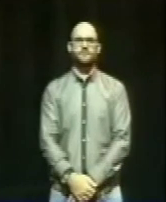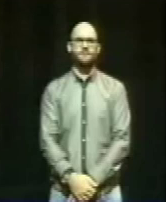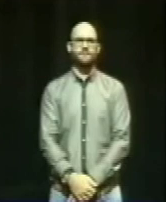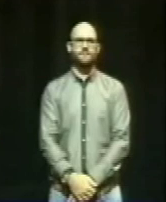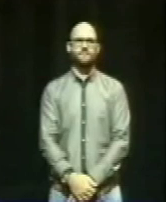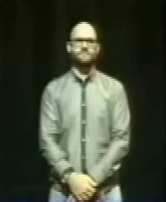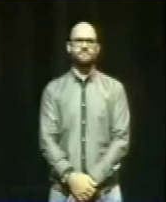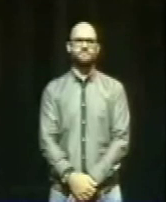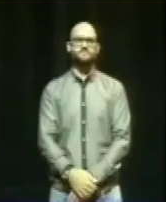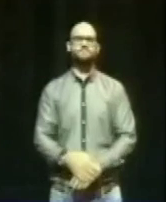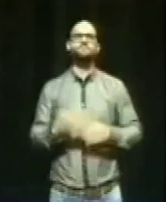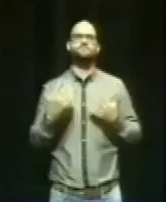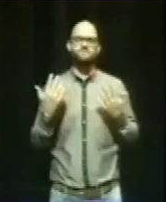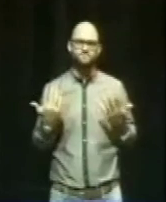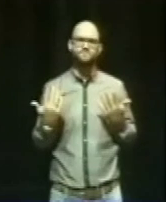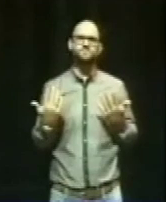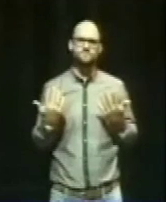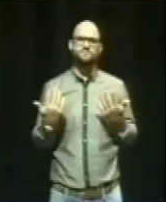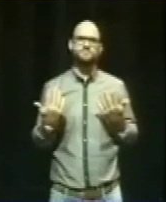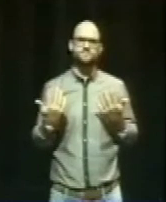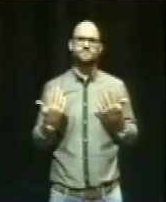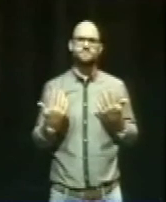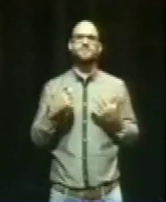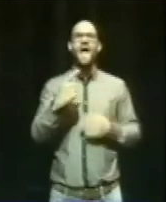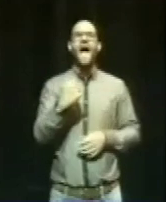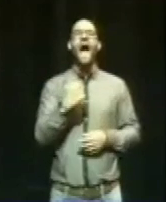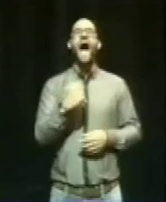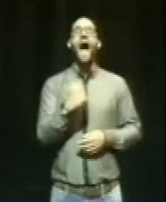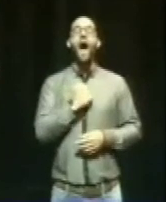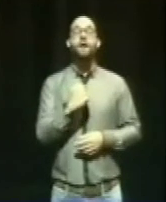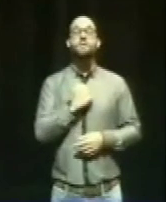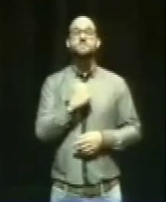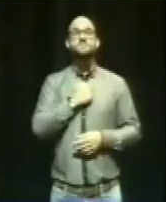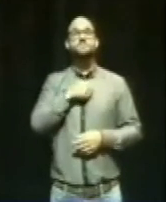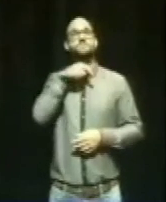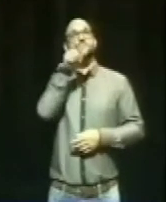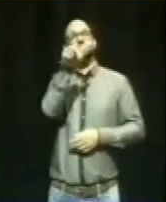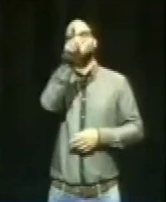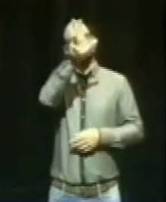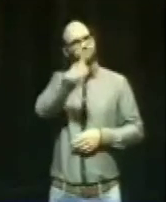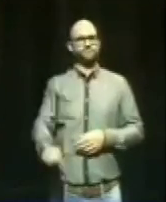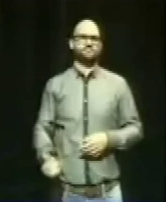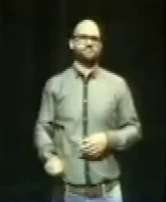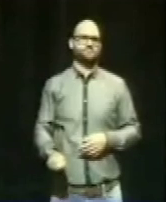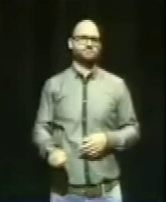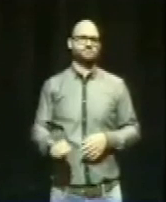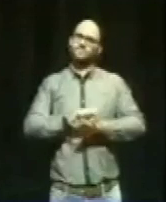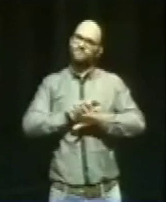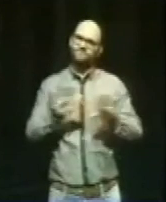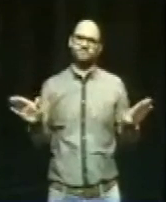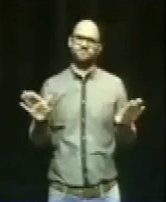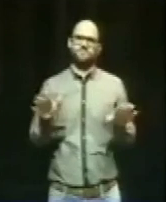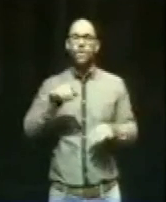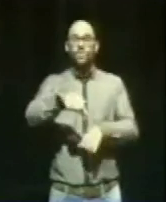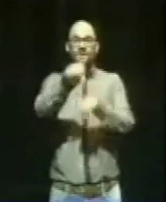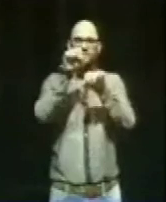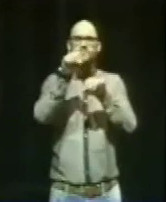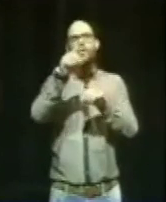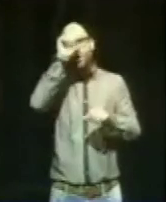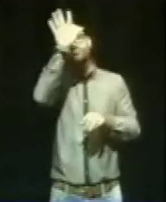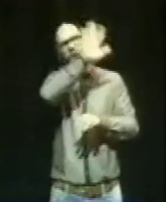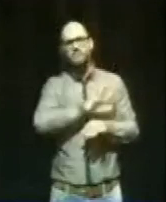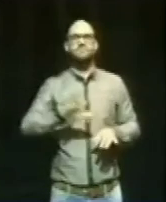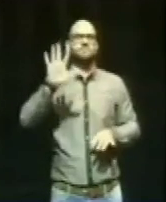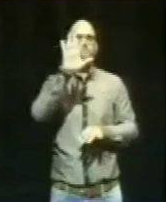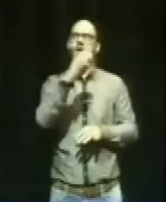Und ich glaube, das mit der Angst, das ist jetzt vorbei. Nicht nur in Niedersachsen, sondern auch bundesweit. Wir in Niedersachsen haben in den